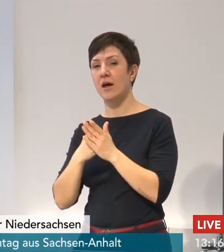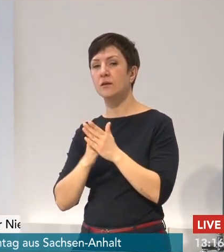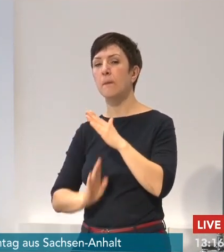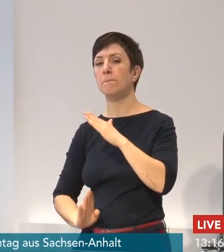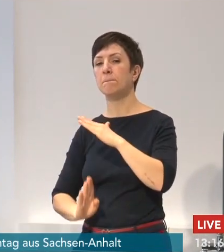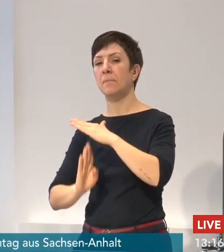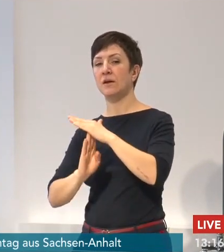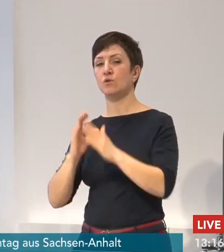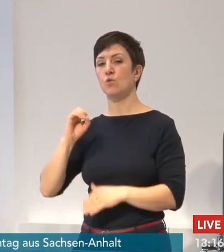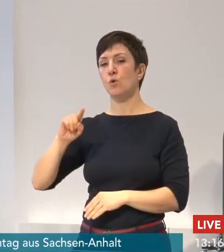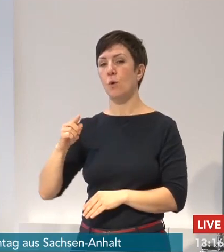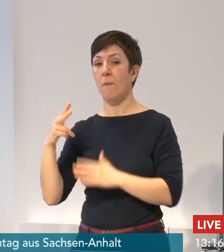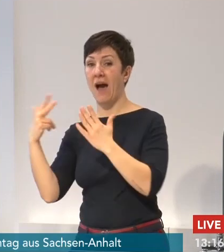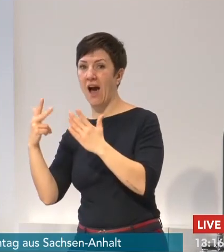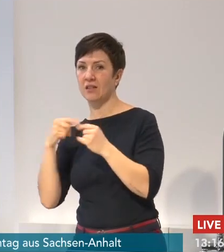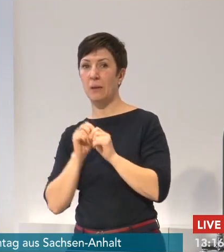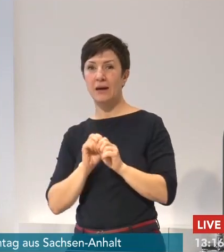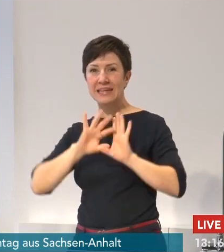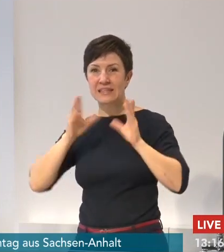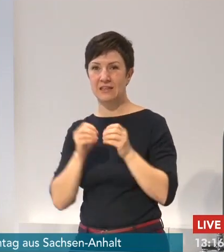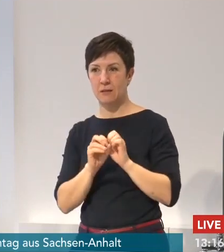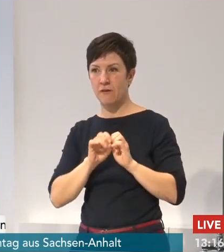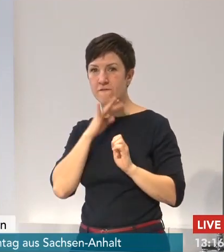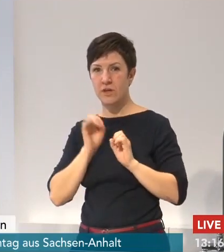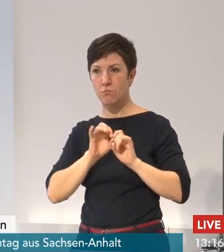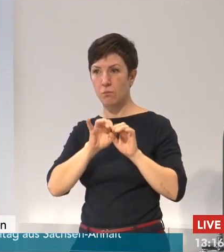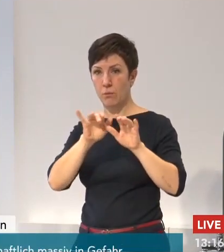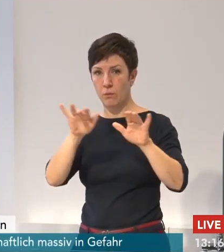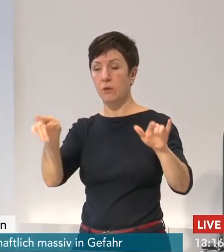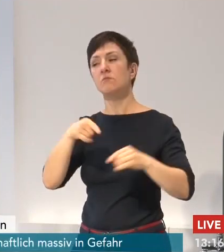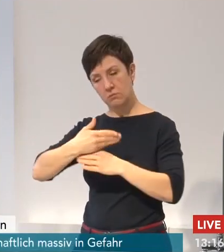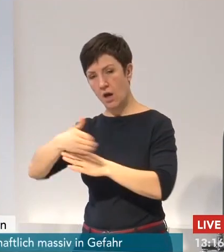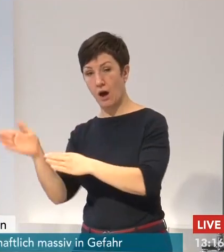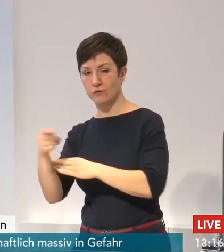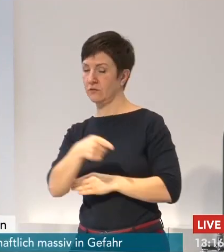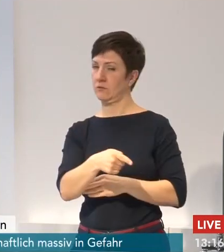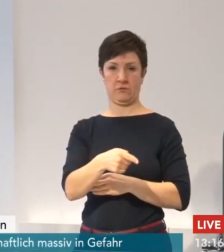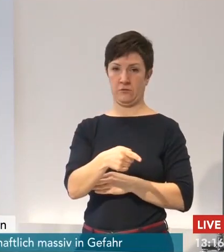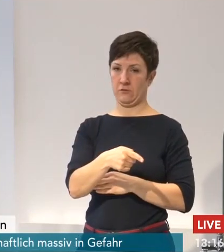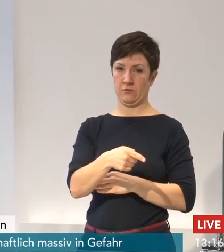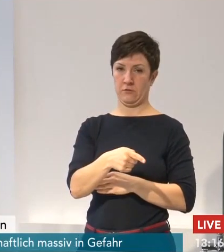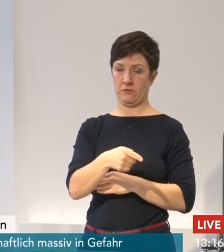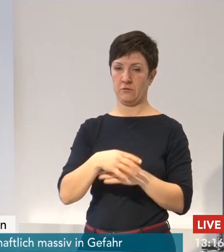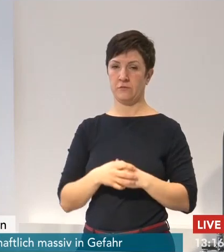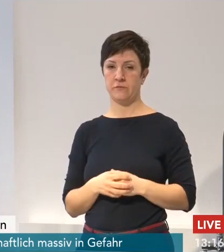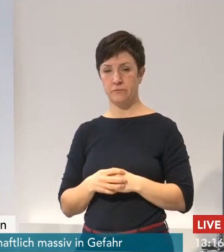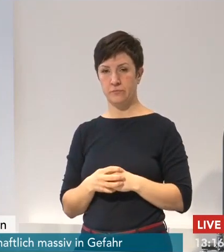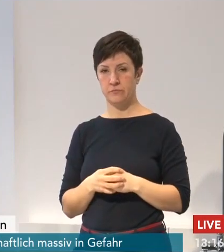sich aber dennoch negativ entwickelt. Die notwendige Grundversorgung bleibt selbstverständlich und unter den bereits bekannten und bewährten